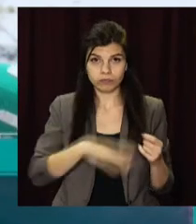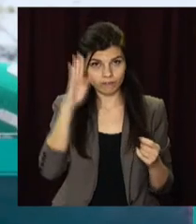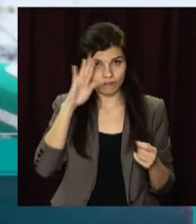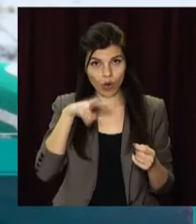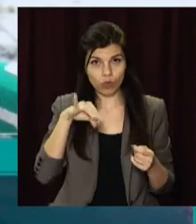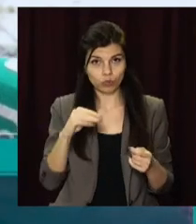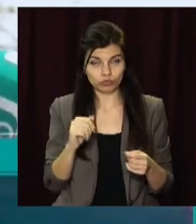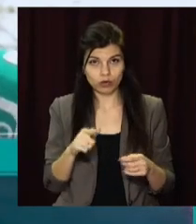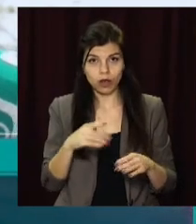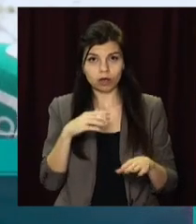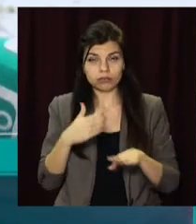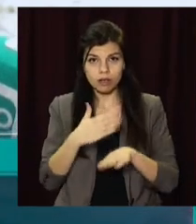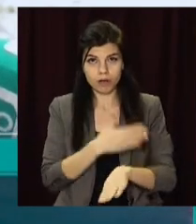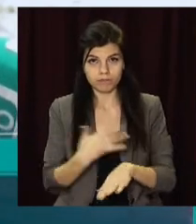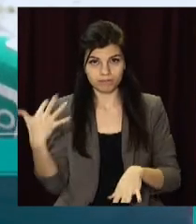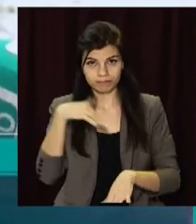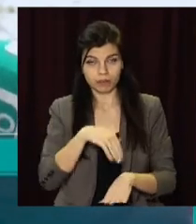сапогом.